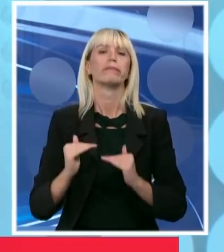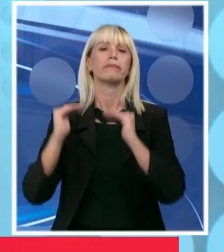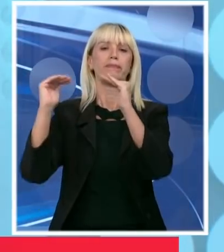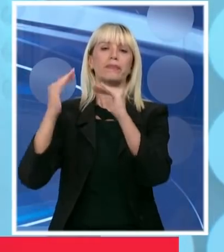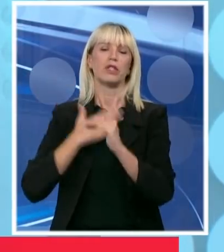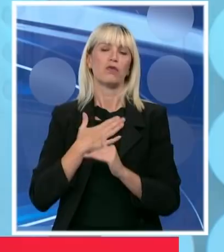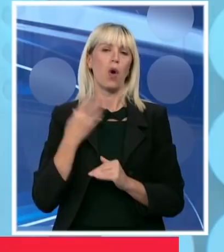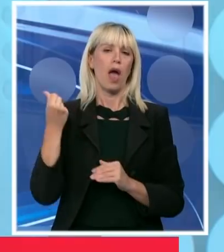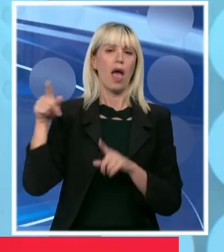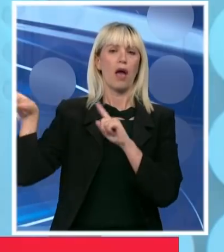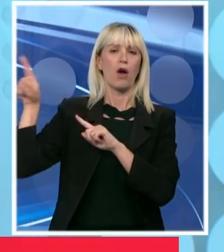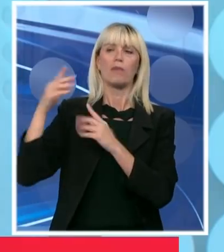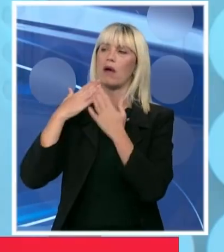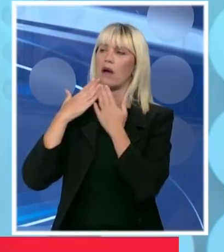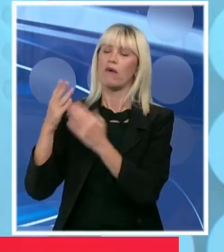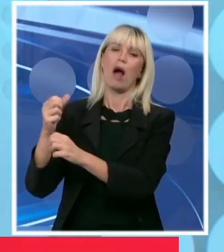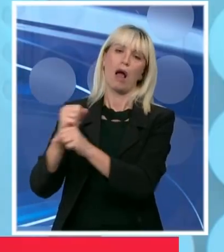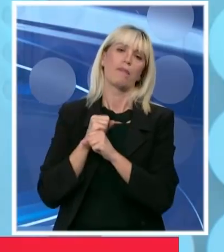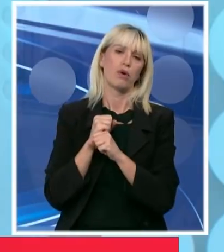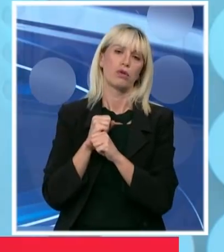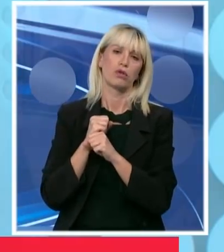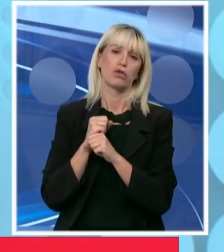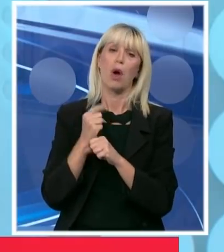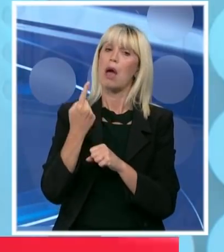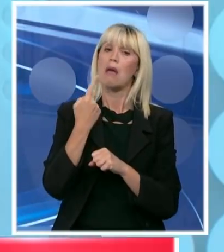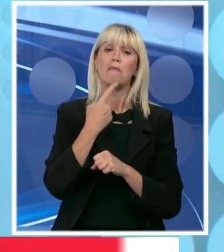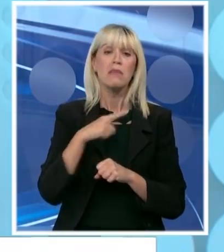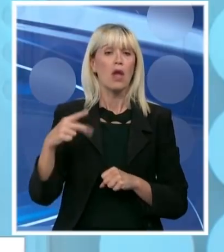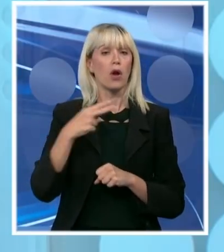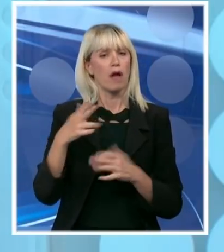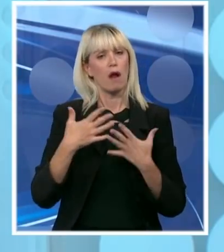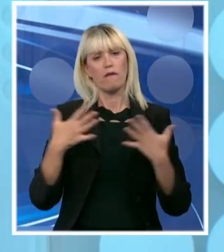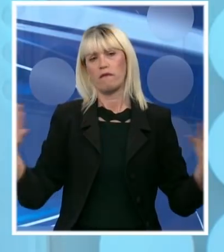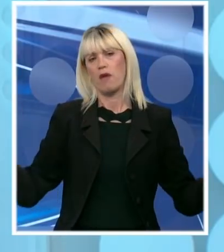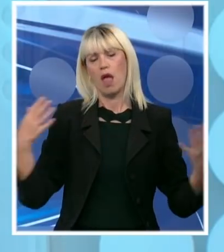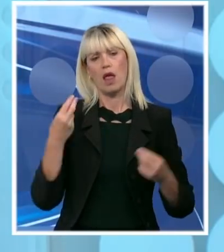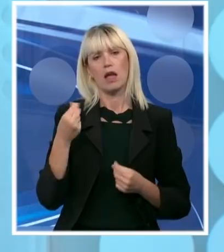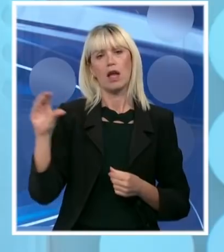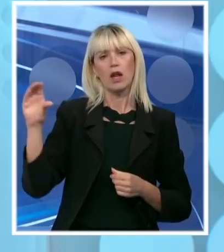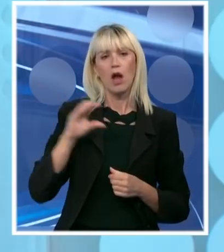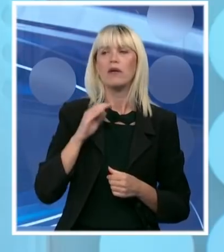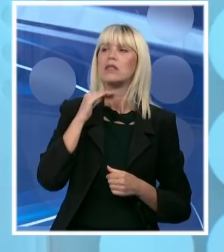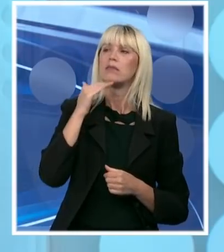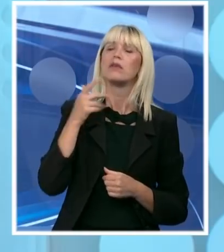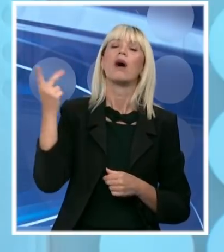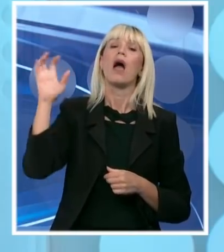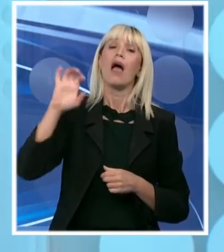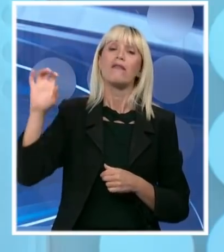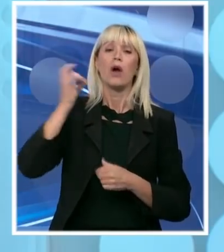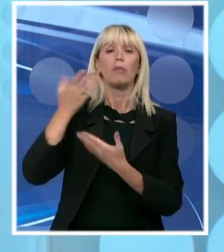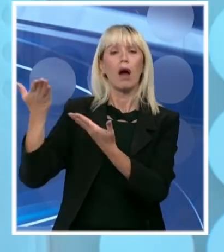Zahvalni smo i za svaku vrstu podrške. Milion evra je za nas. veliki novac i poštovimo kada ga dobijemo od evropskih porezkih obveznika.